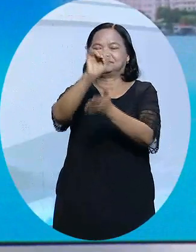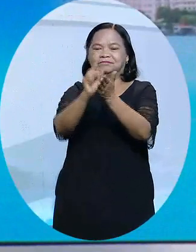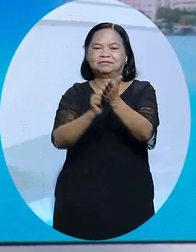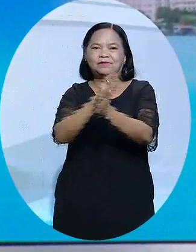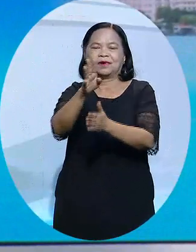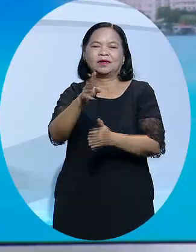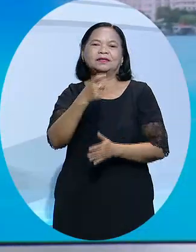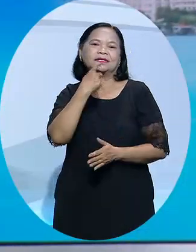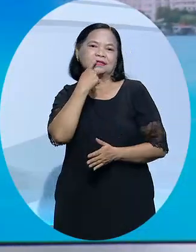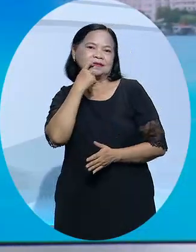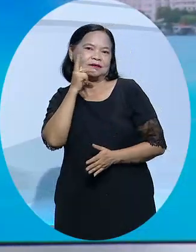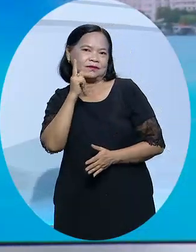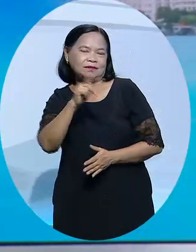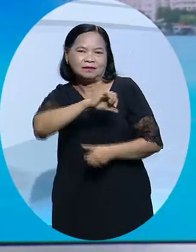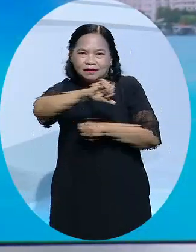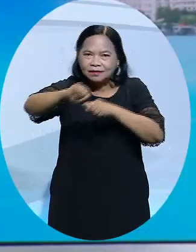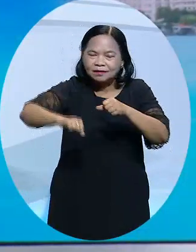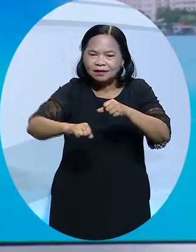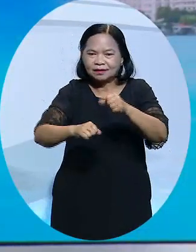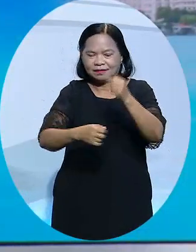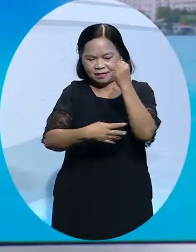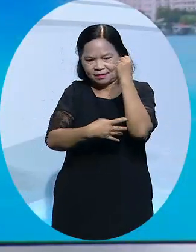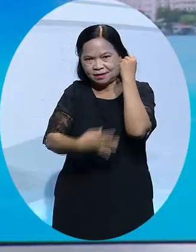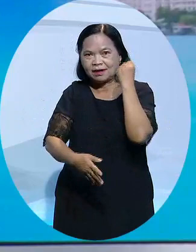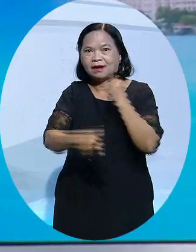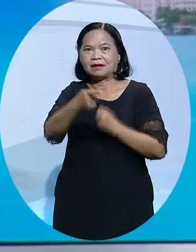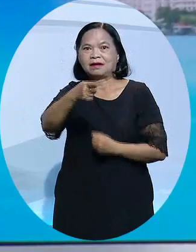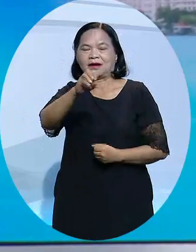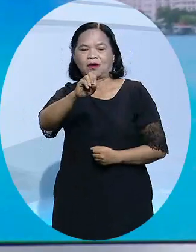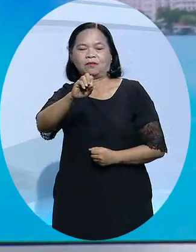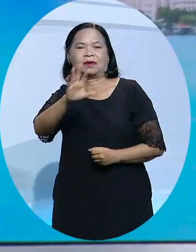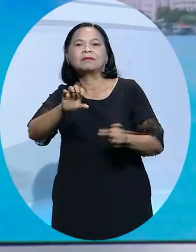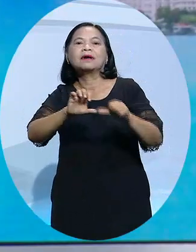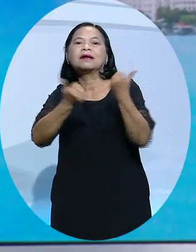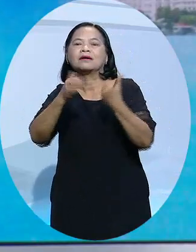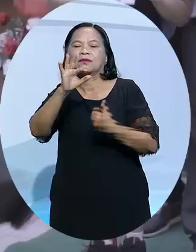chuỗi nhà khoa Westway chính thức hoạt động tại tầng trệt G05 Aion Tân Phú.